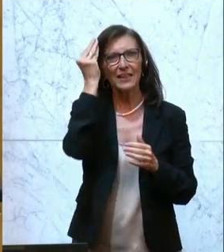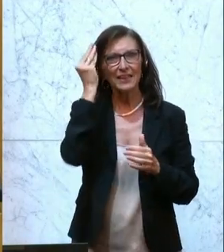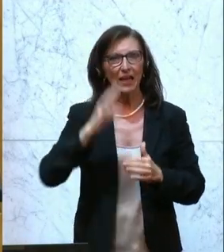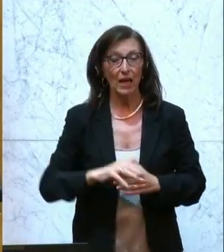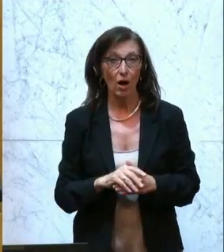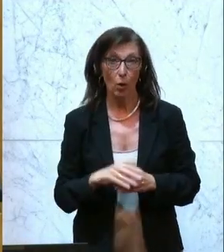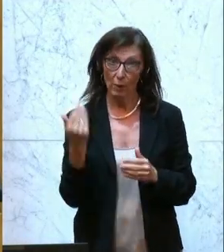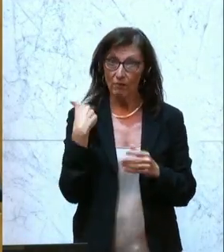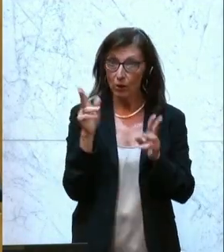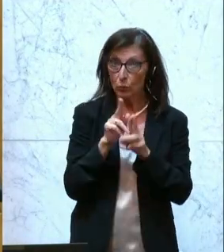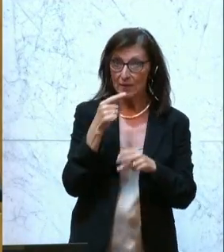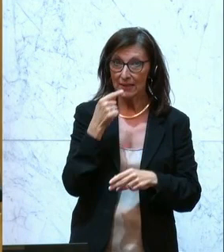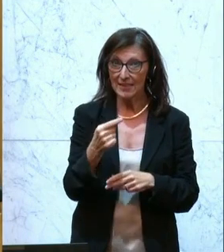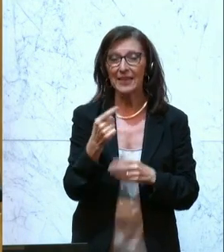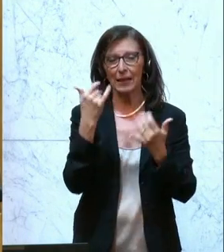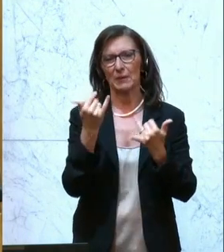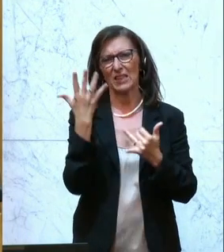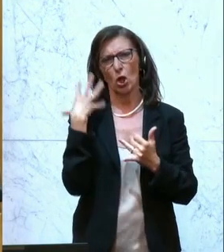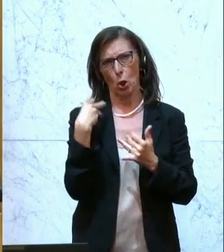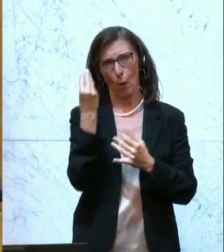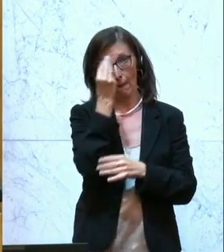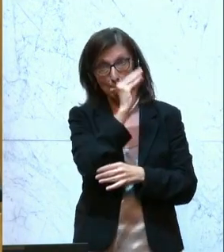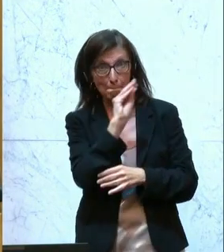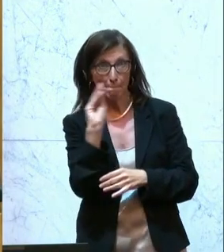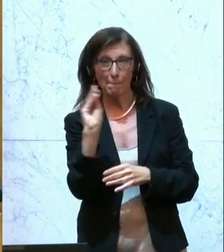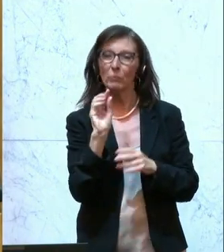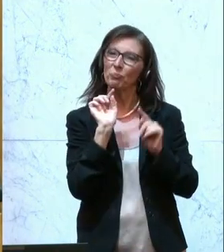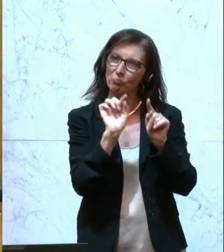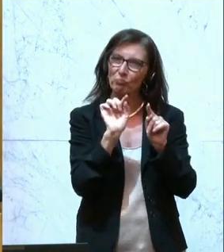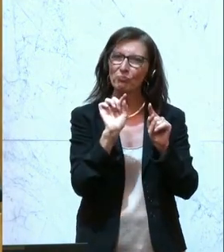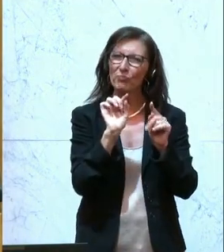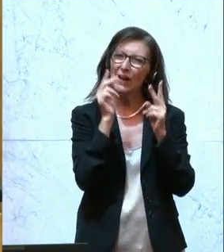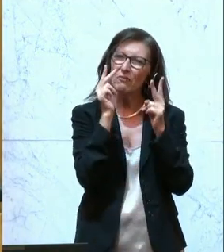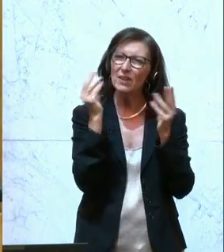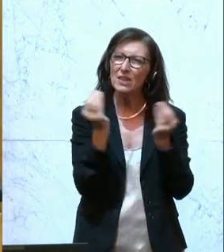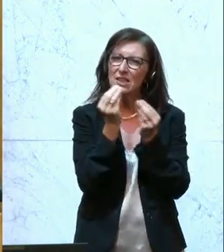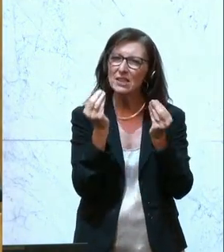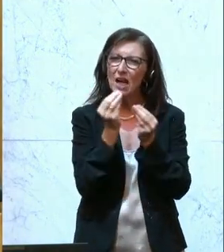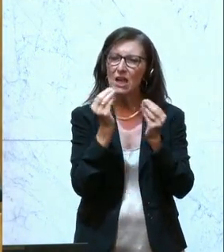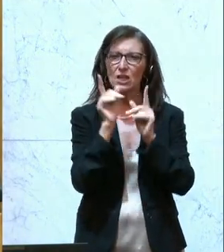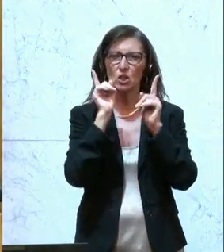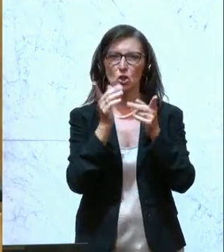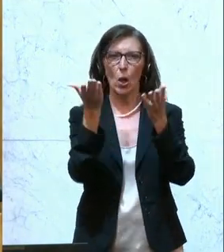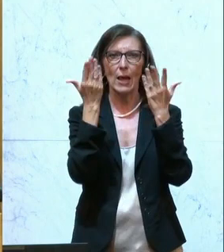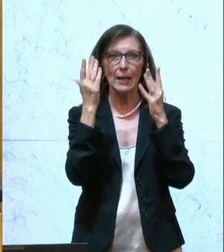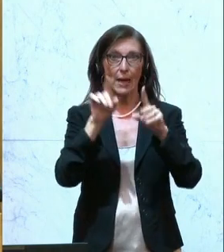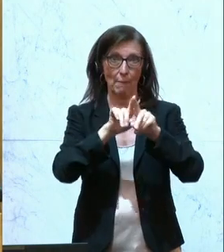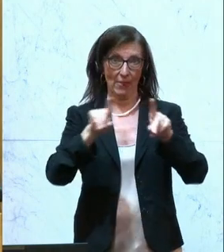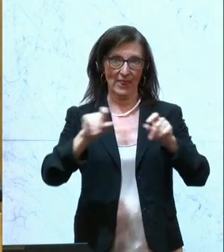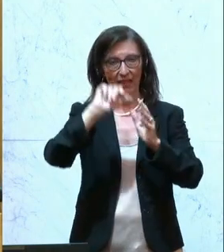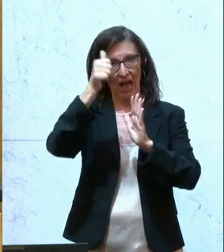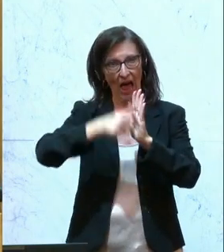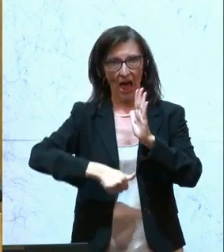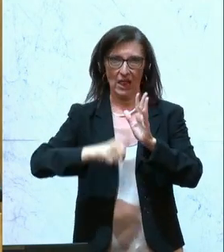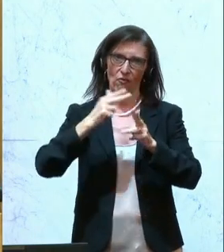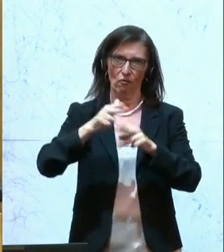es wurde kurz erwähnt, aber ich möchte es noch einmal sagen, dass es auch ein sehr wichtiger und guter Aspekt ist, dass wir ein einheitliches Klimaticket den jungen Leuten